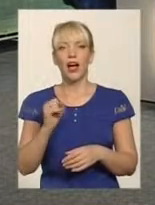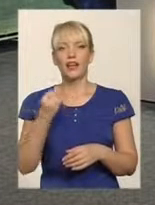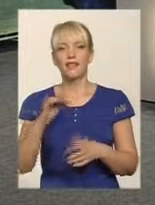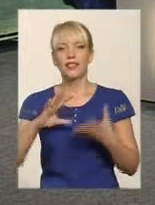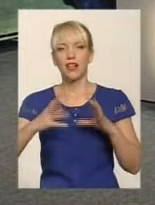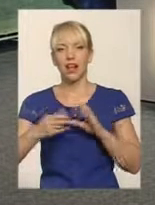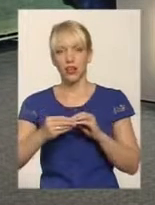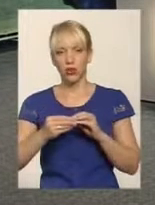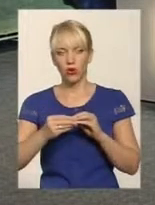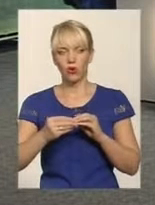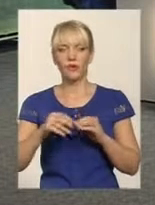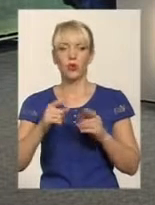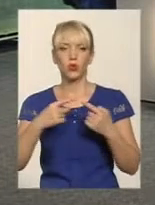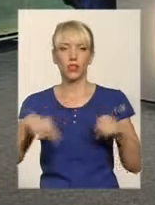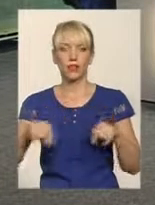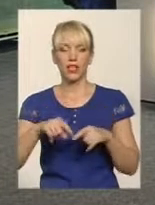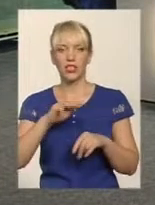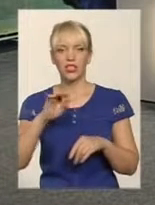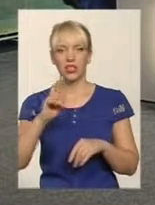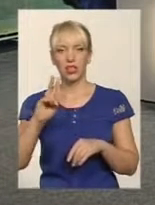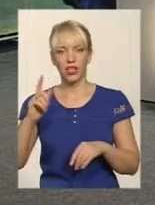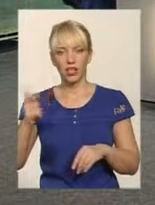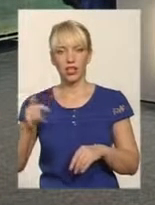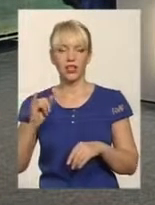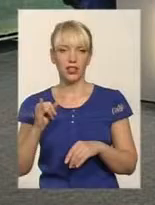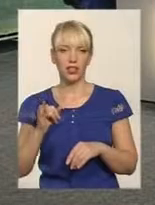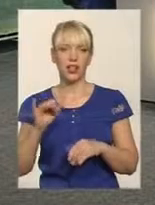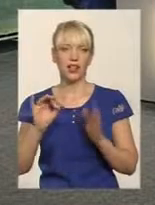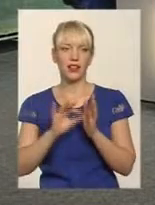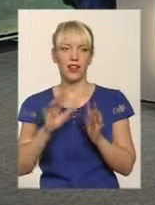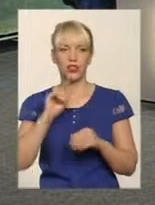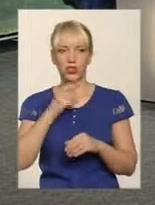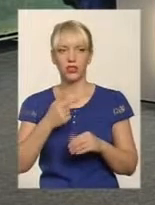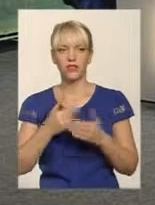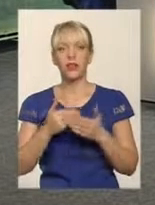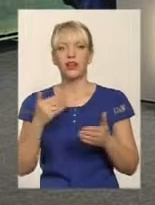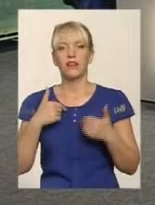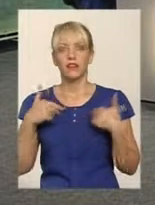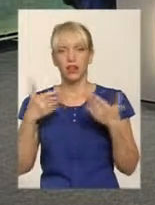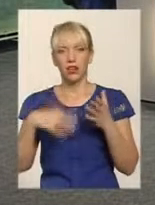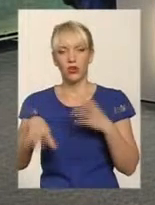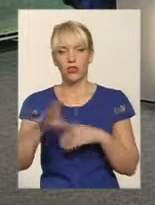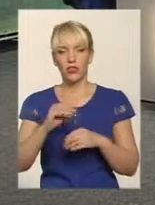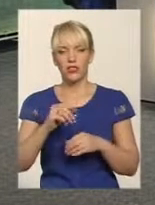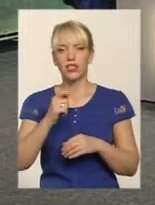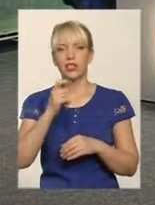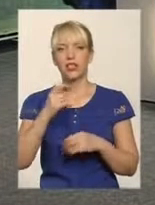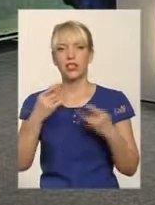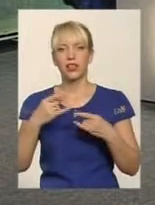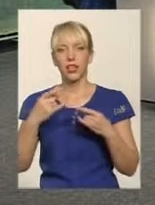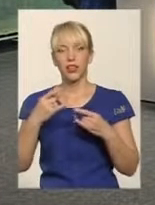і загалом в сфері житлово-комунального господарства і енергоощадності. Насамперед вітаю всіх слухачів,